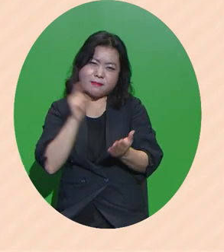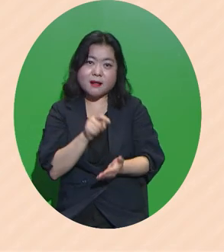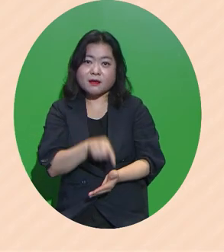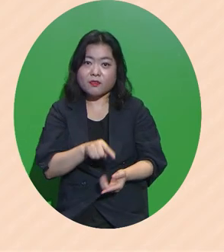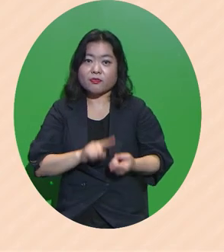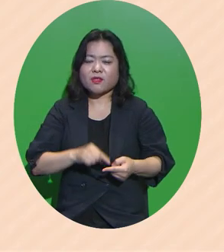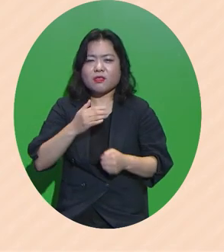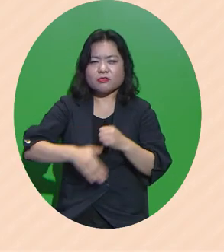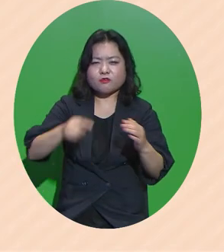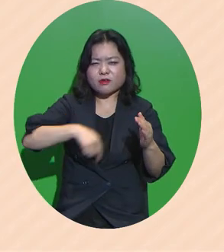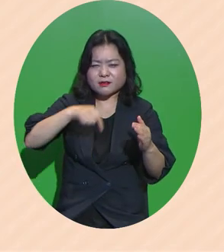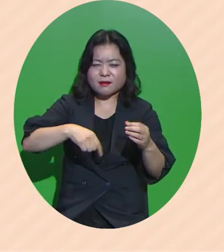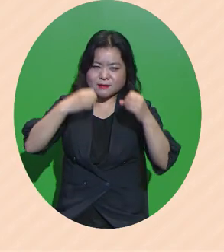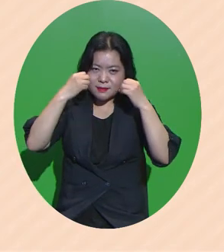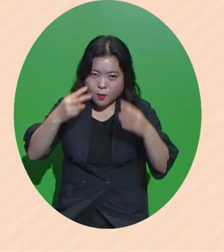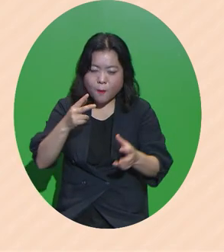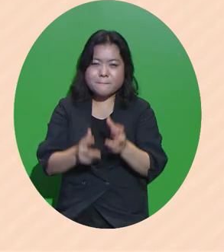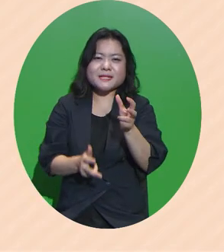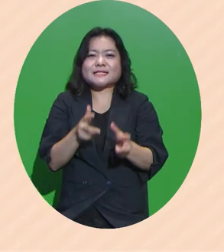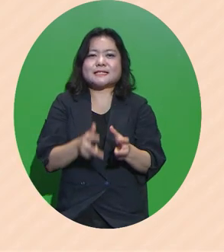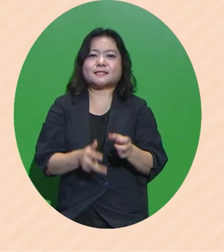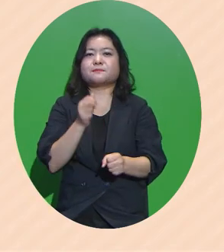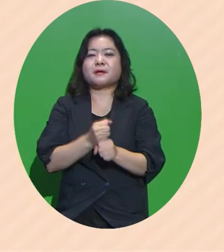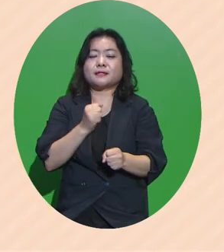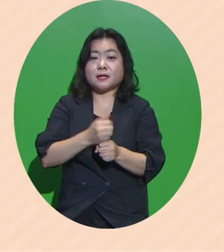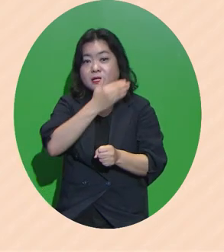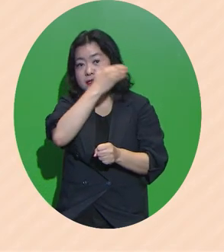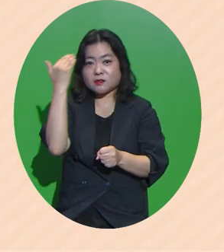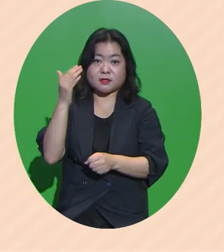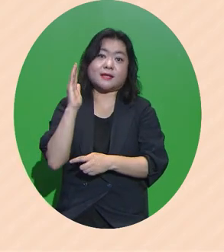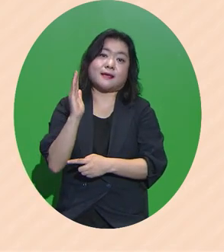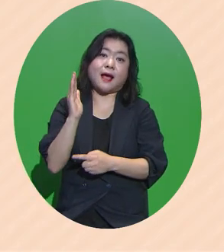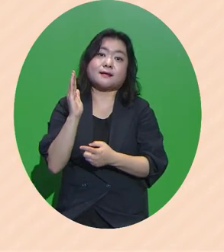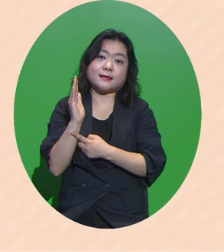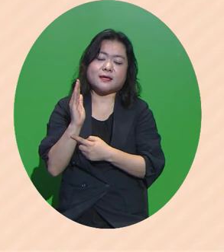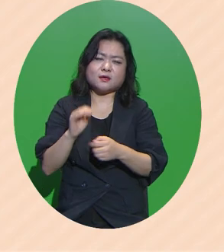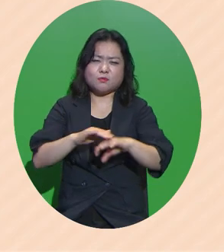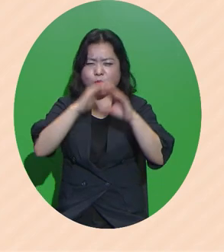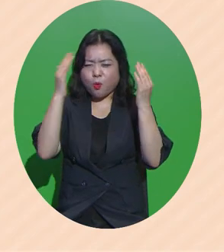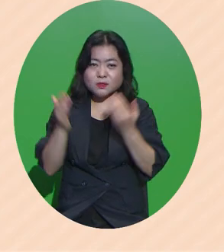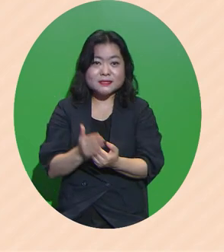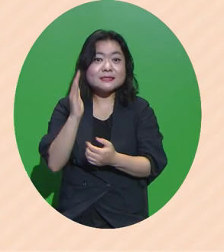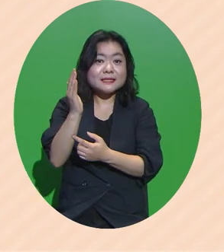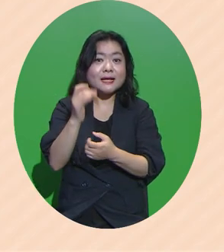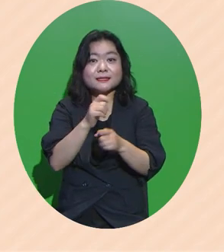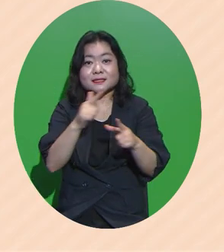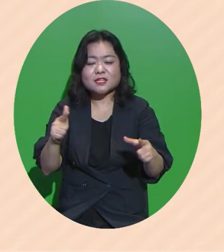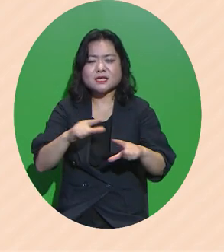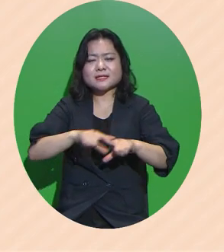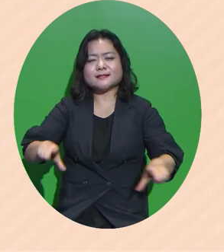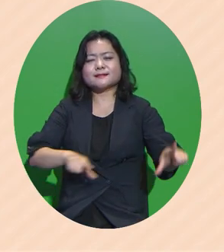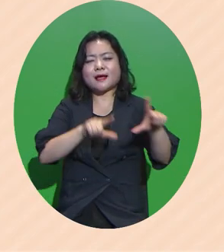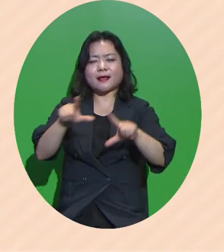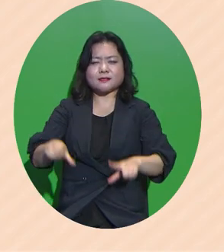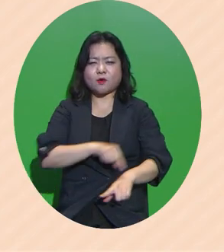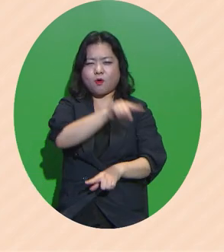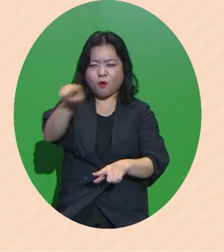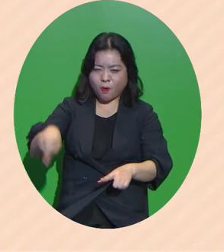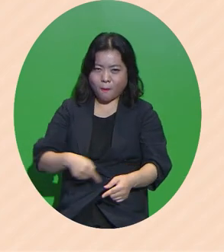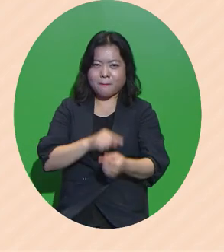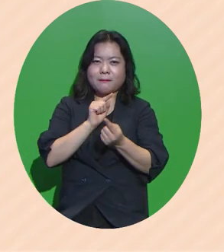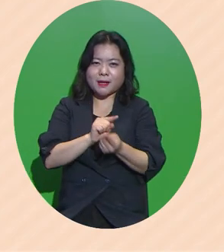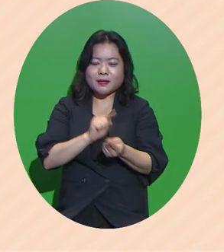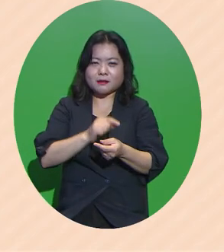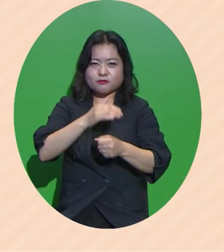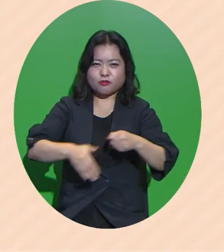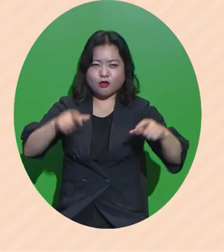대구에서 새로운 비즈니스를 만들어 나가는 청년들의 이야기 이 모든 이야기들이 우리 일상에서 만나는 우리